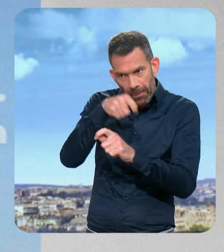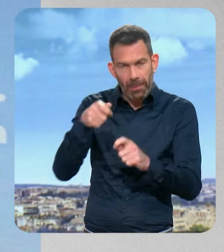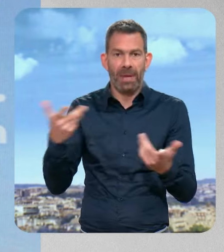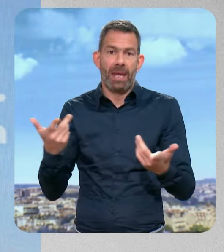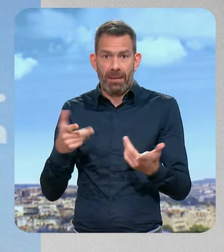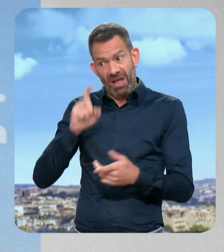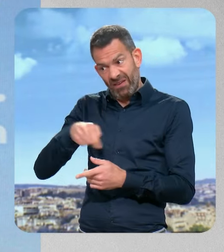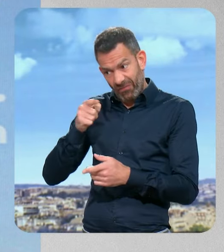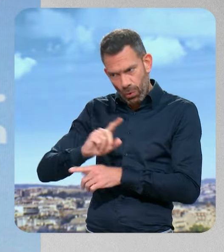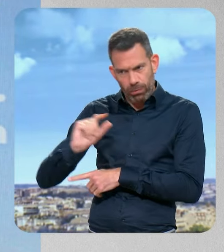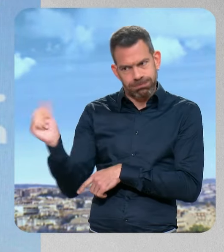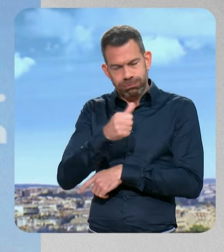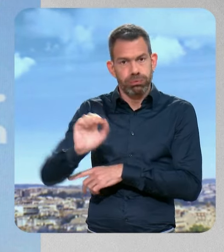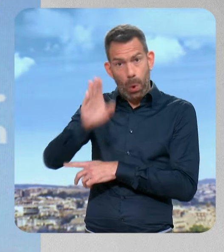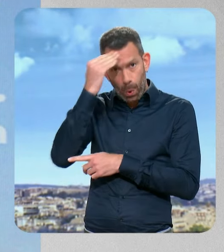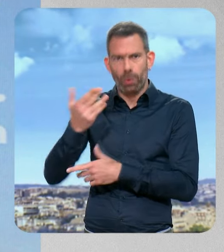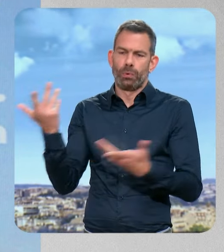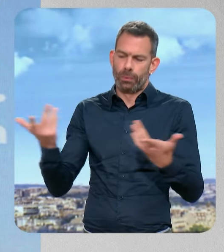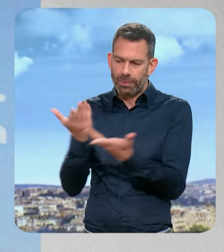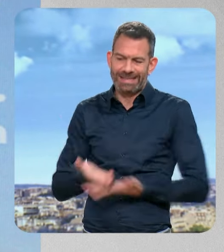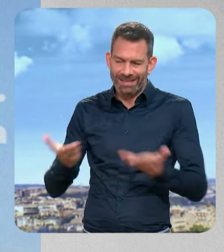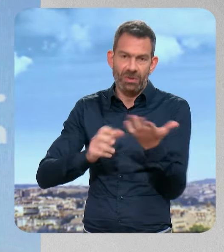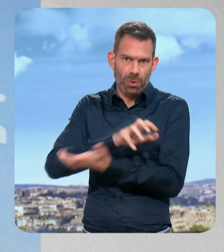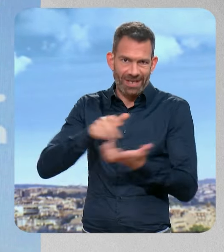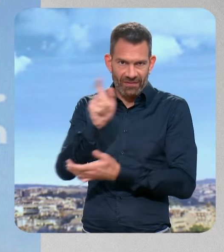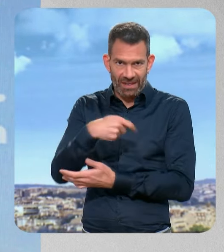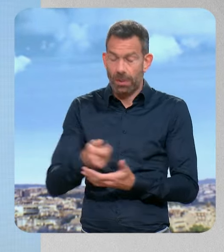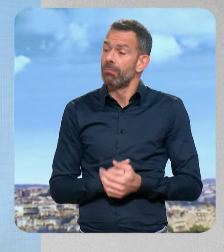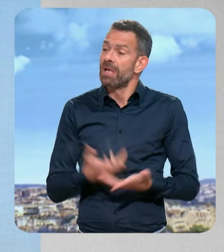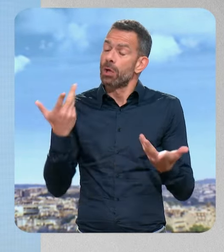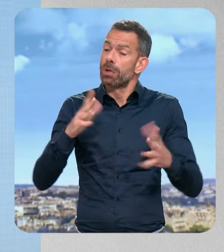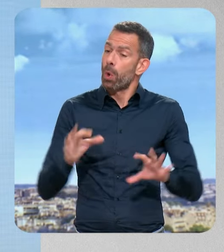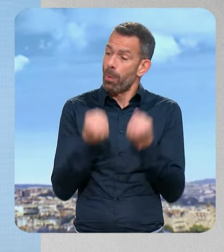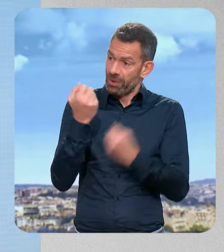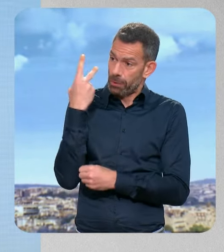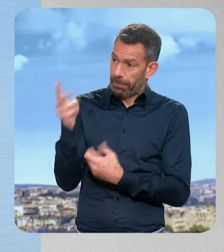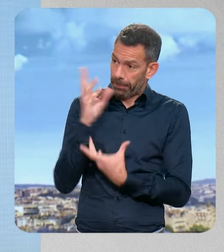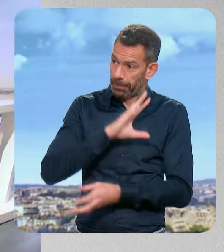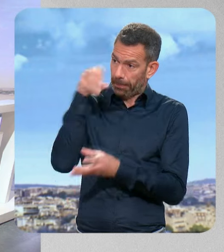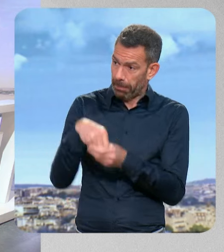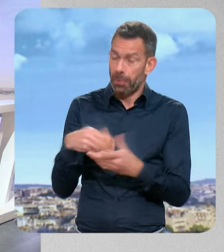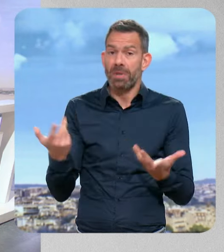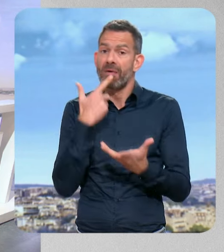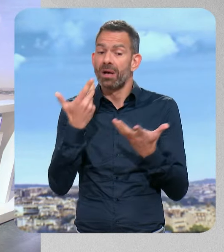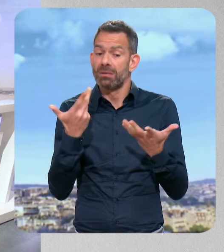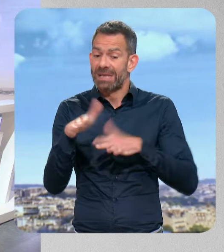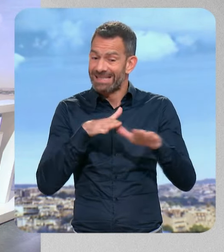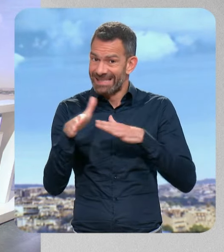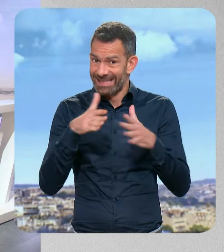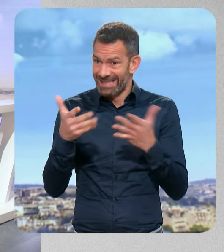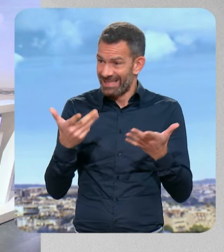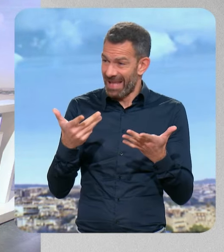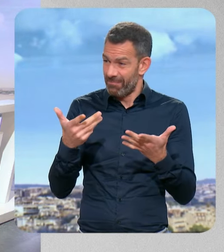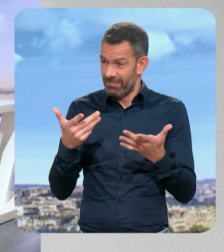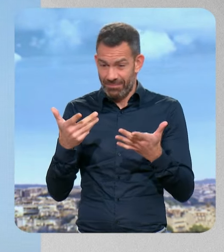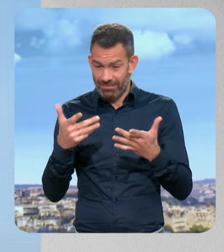naturelle, ce qui n'est pas encore le cas à ce stade. – Alors, ça relève de vos compétences de ministre. Vous souhaitez repenser profondément le système qui fonctionne de la sécurité